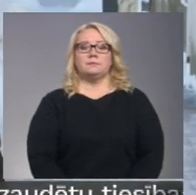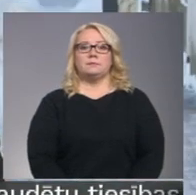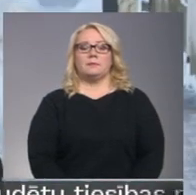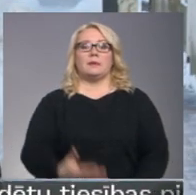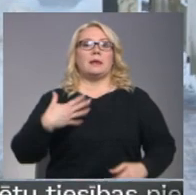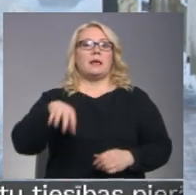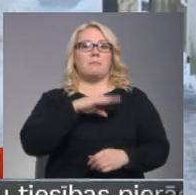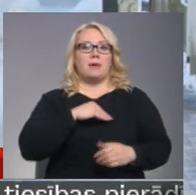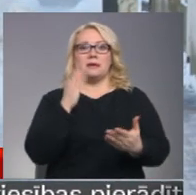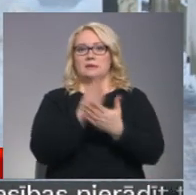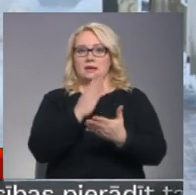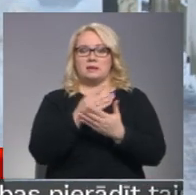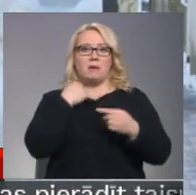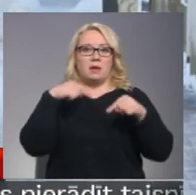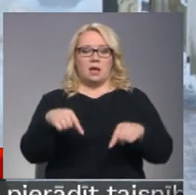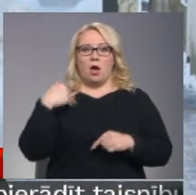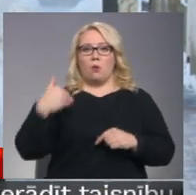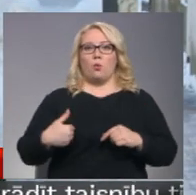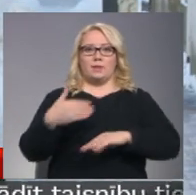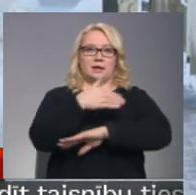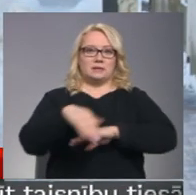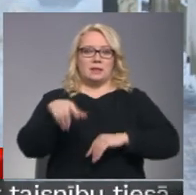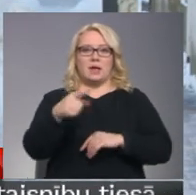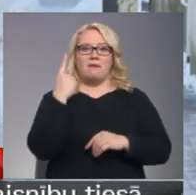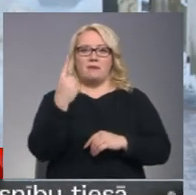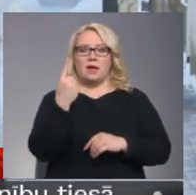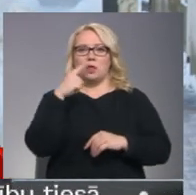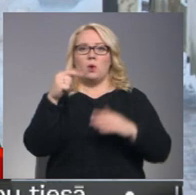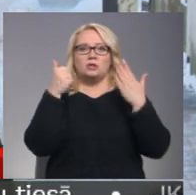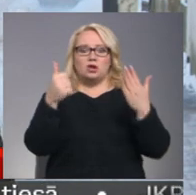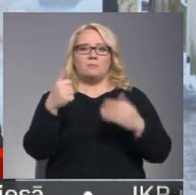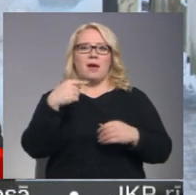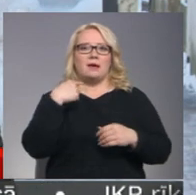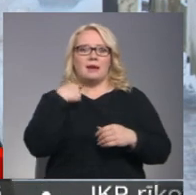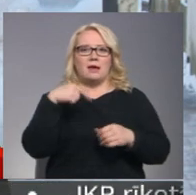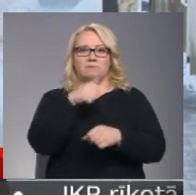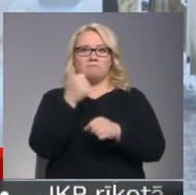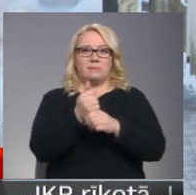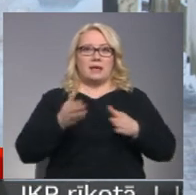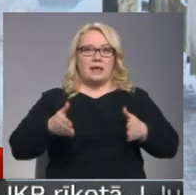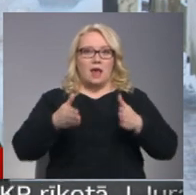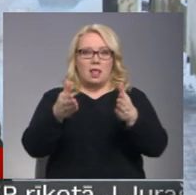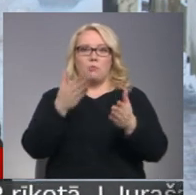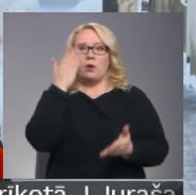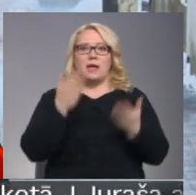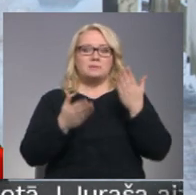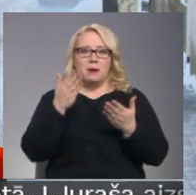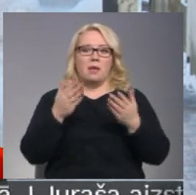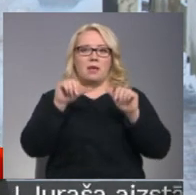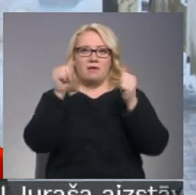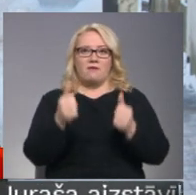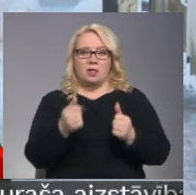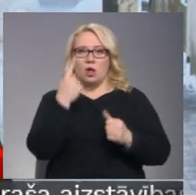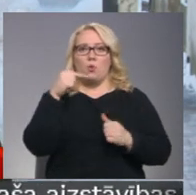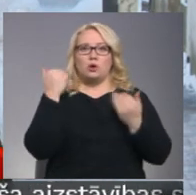Mēs atrodamies Rīgā kuldīgas ielā, un šī ir viena no sešām Rīgas maģistrālajām ielām, kas eksperimentālā kārtā kopš